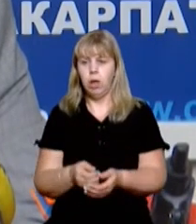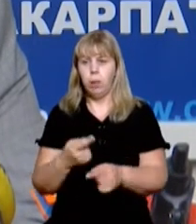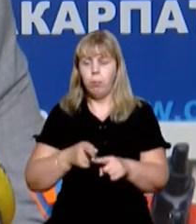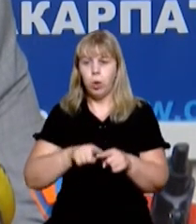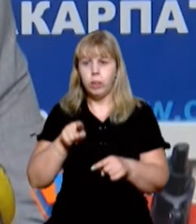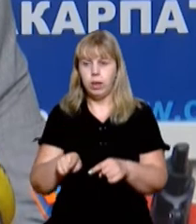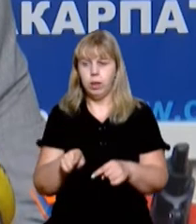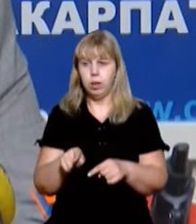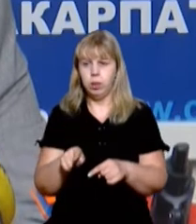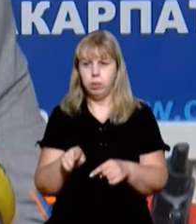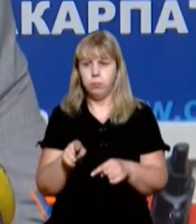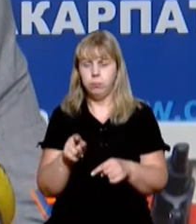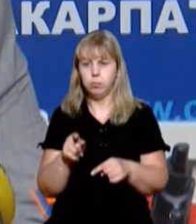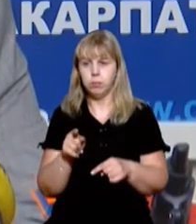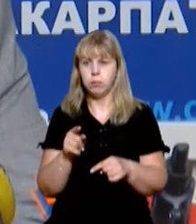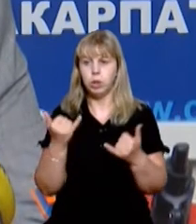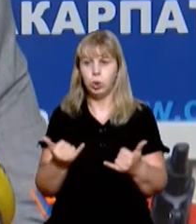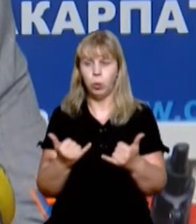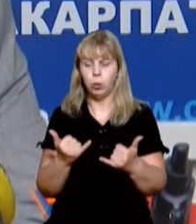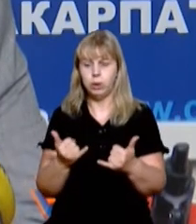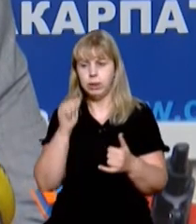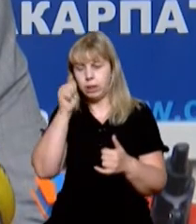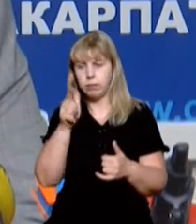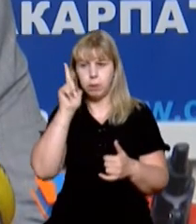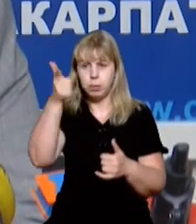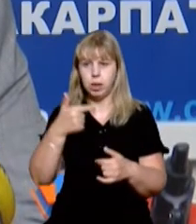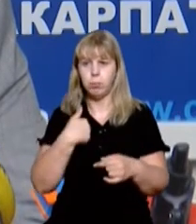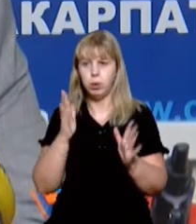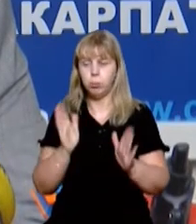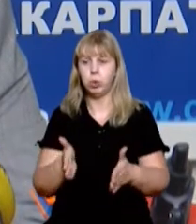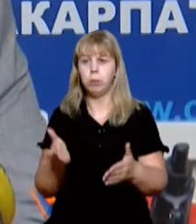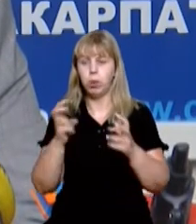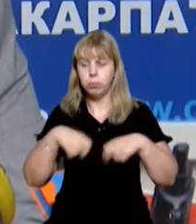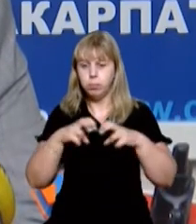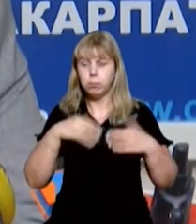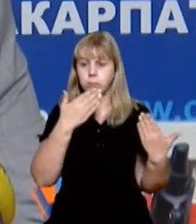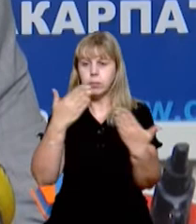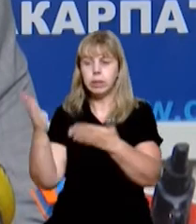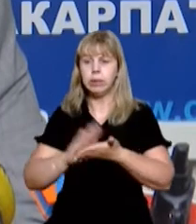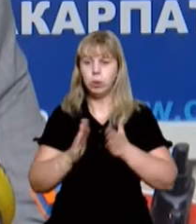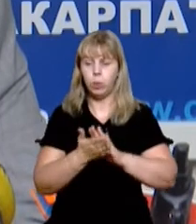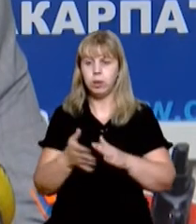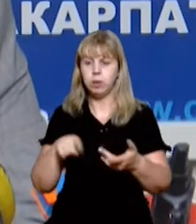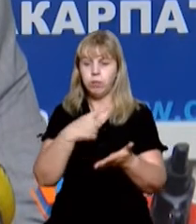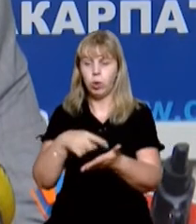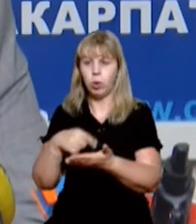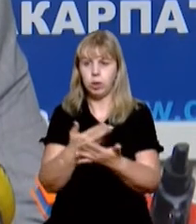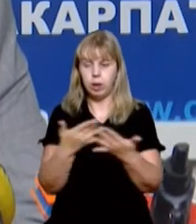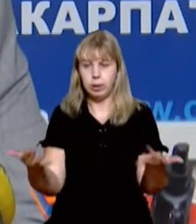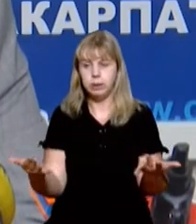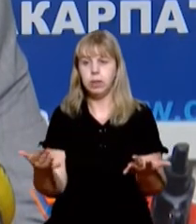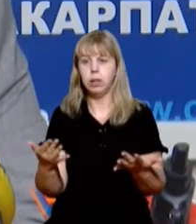Проте, протягом, сьогодні, завтра, після-завтра ми будемо моніторити ситуацію з точки зору виявлення